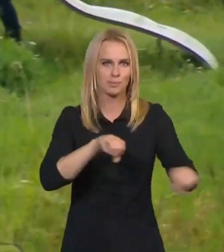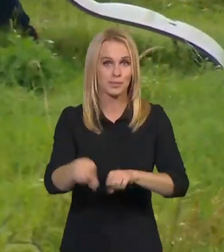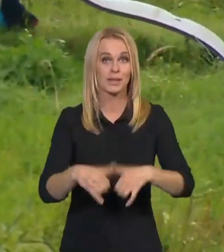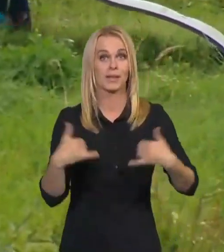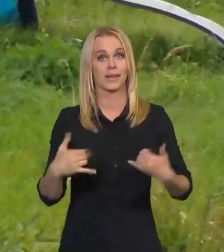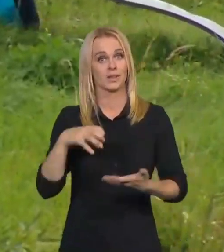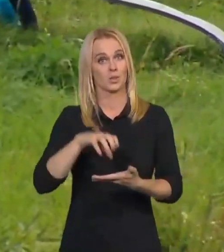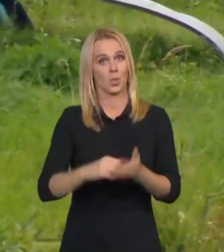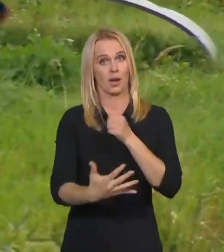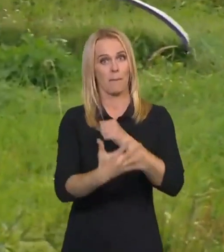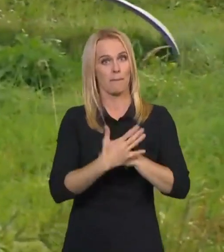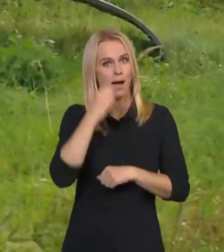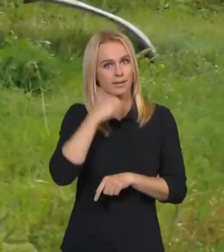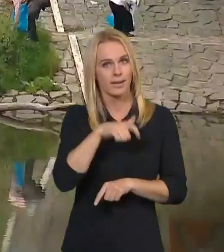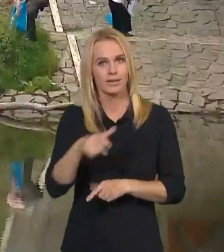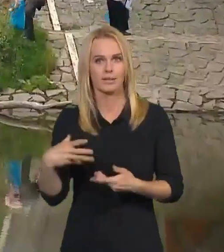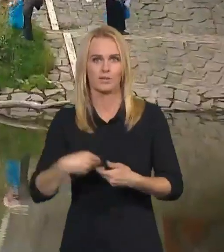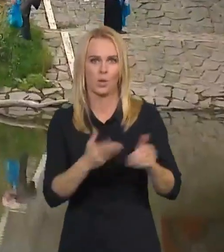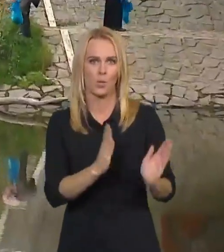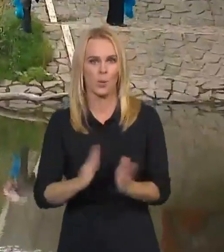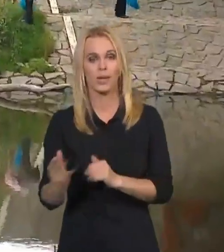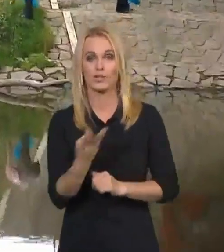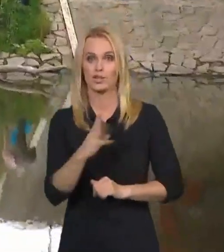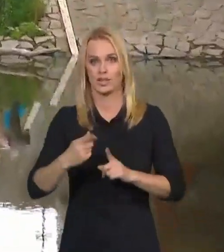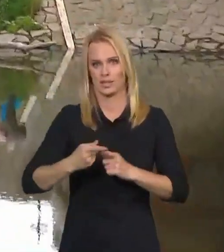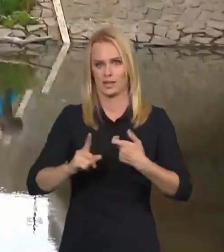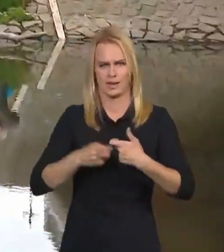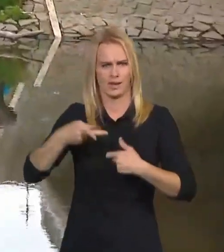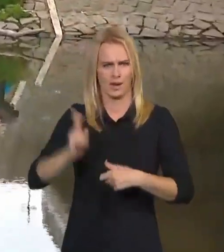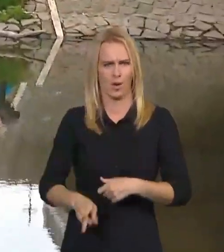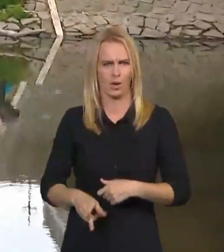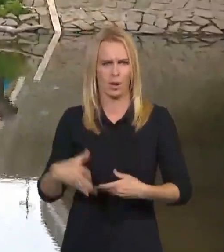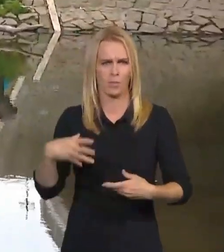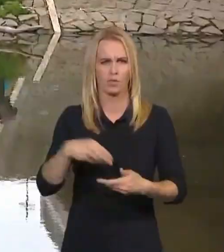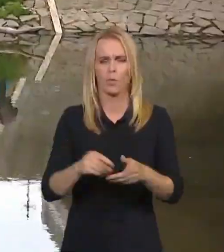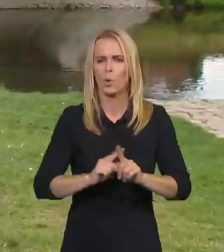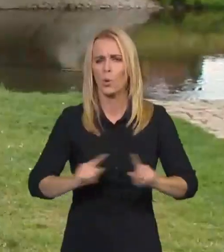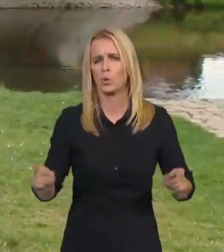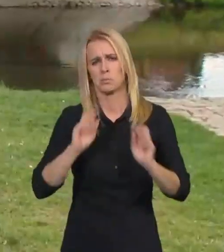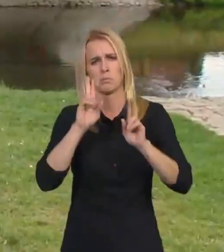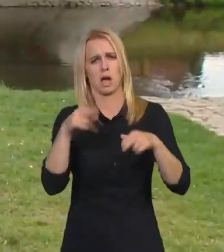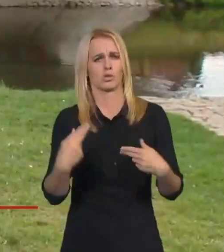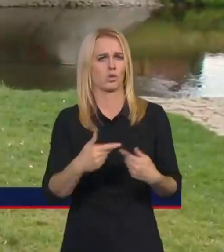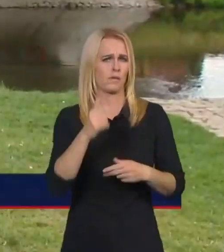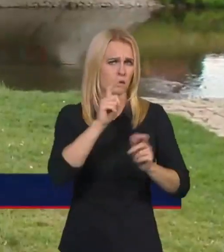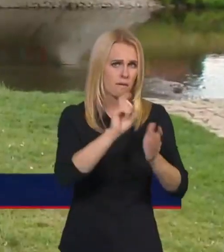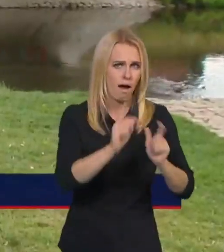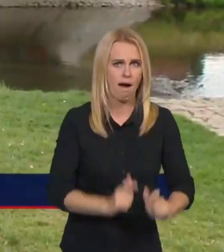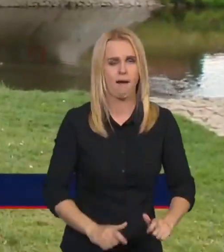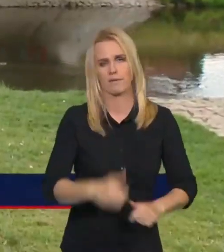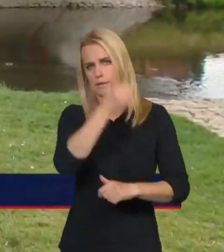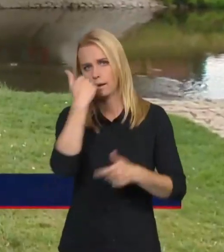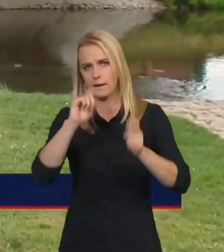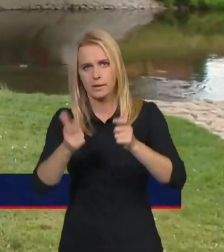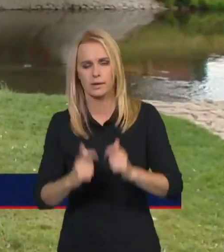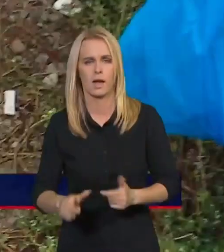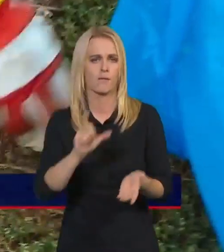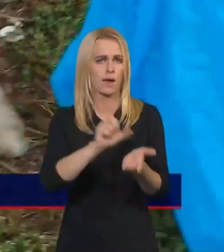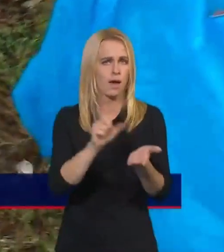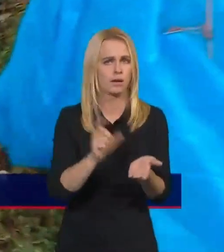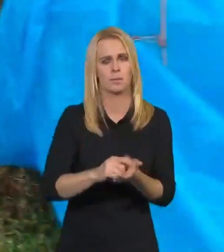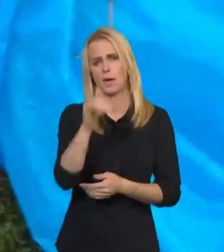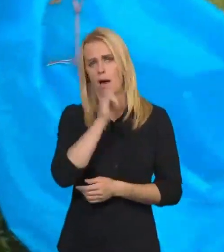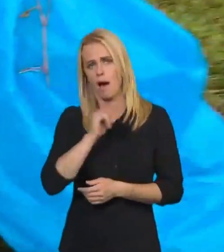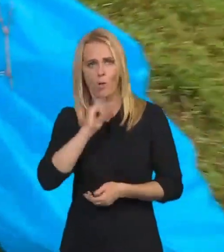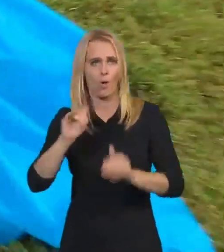až 400 kilogramů v okolí břehu Moravy. Plastové lahve, plastové kelímky, skleněné lahve, typicky od alkoholu.